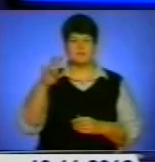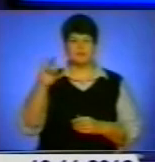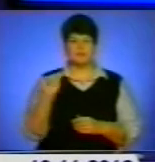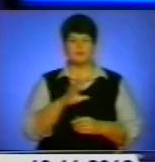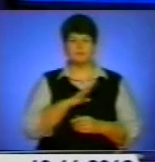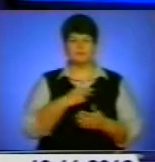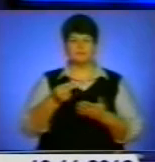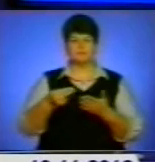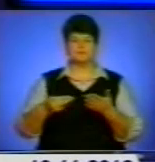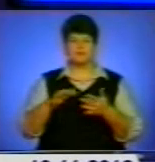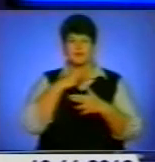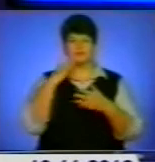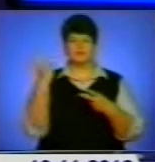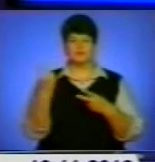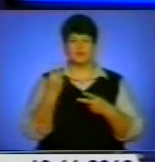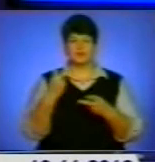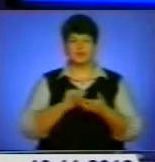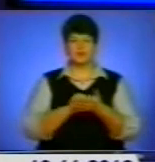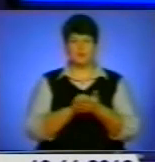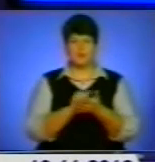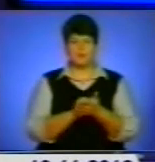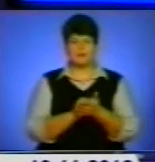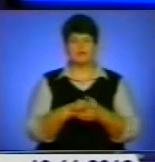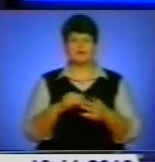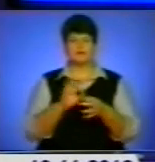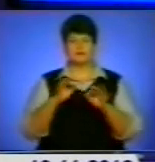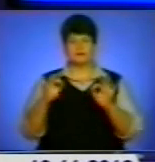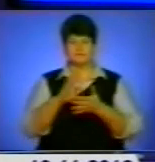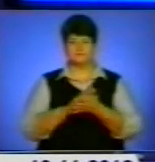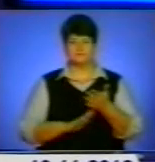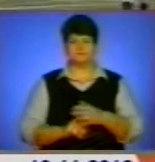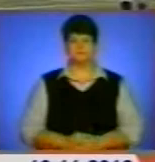документів. Детальніше про офіційний візит до В'єтнаму у наступному сюжеті.